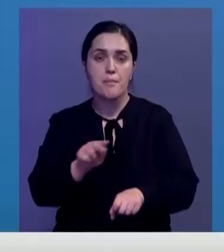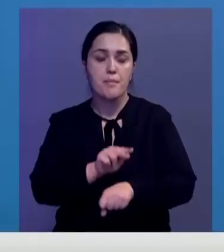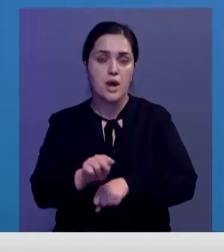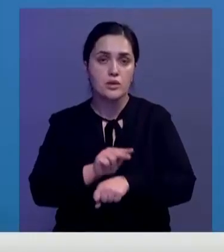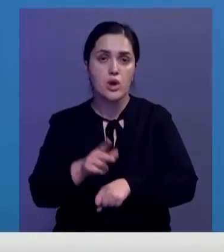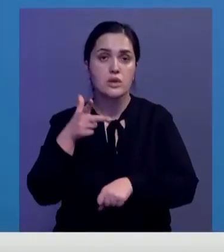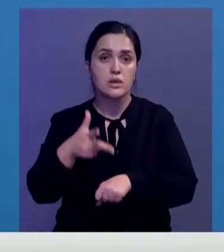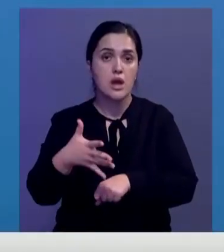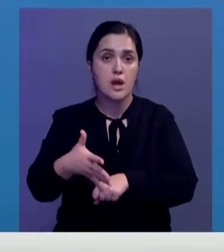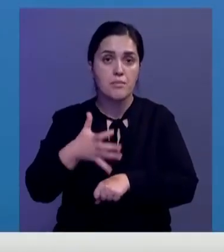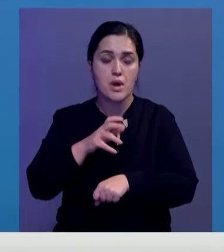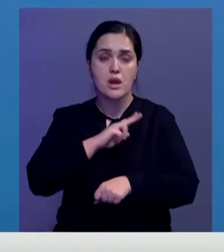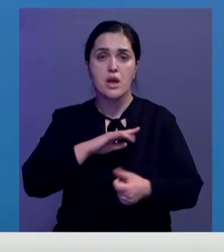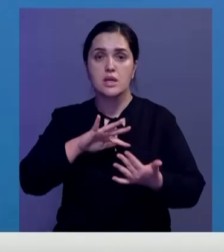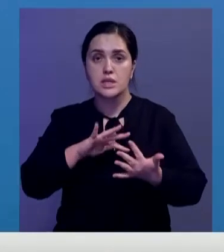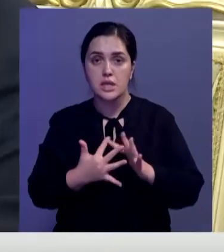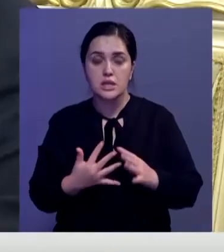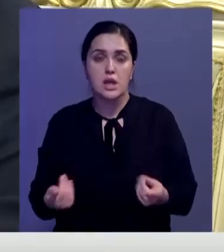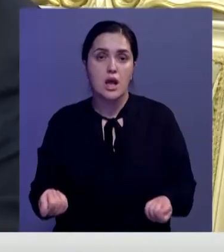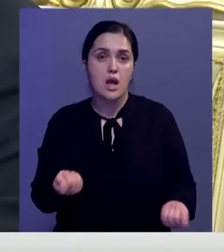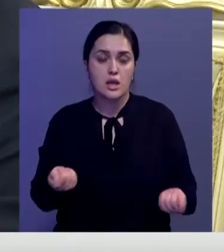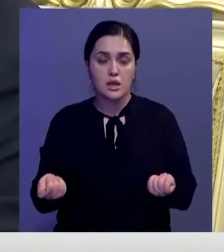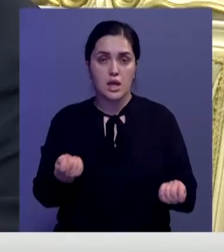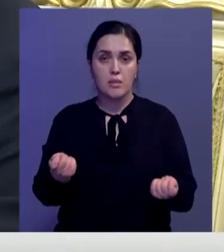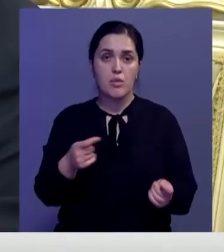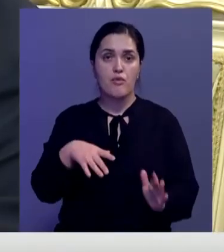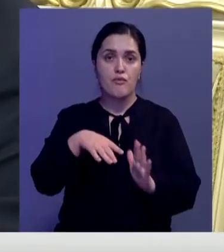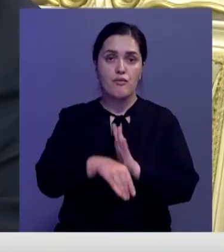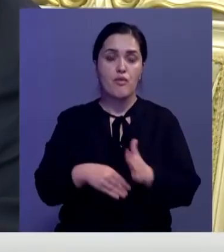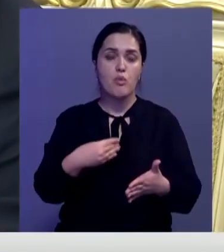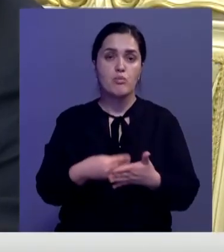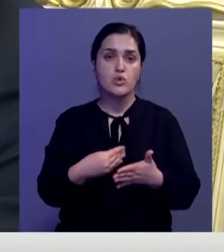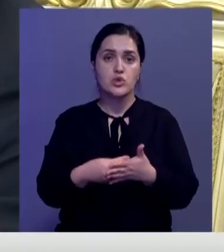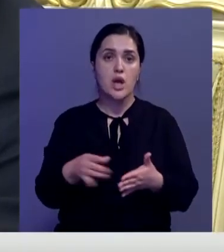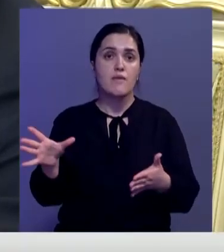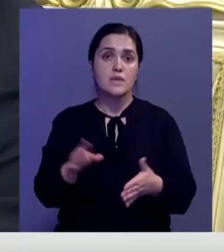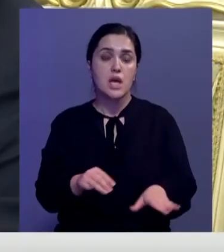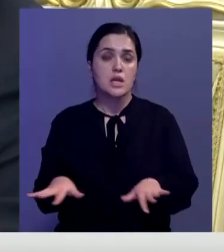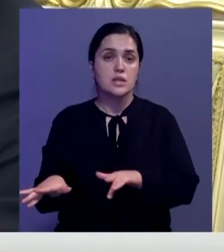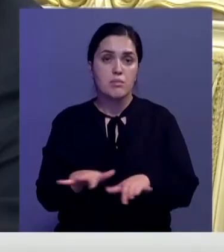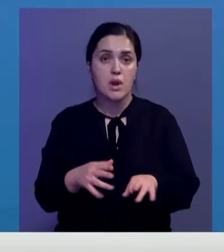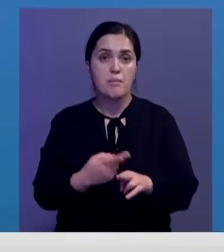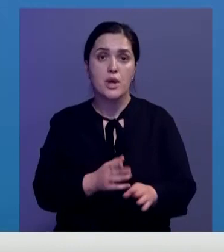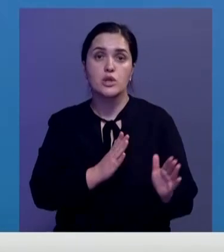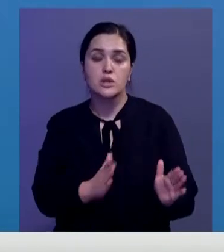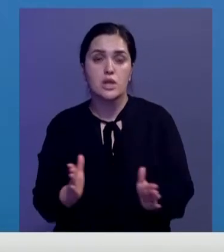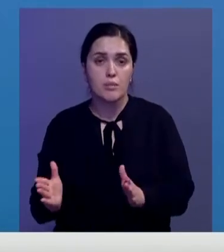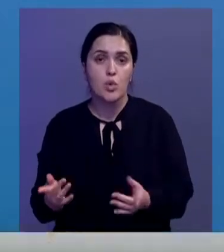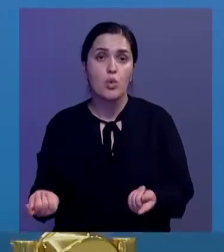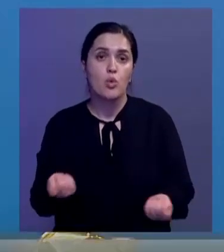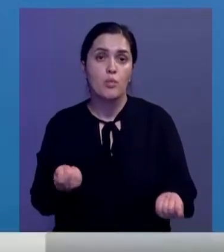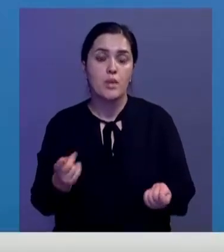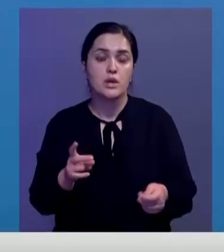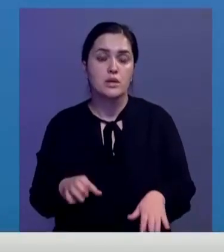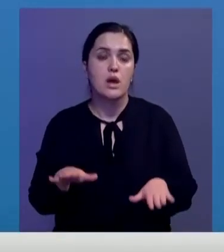аппаратов сельских акимов, задействованных в бюджетном процессе. Все эти меры выводят систему управления на